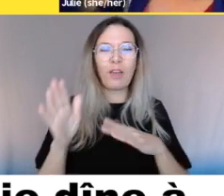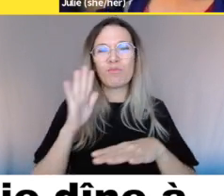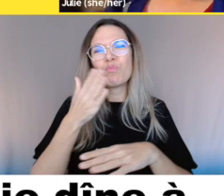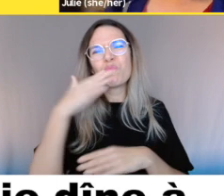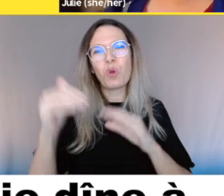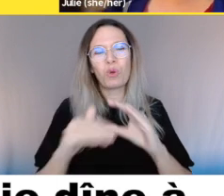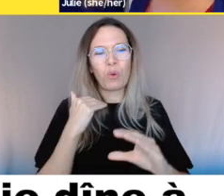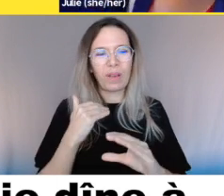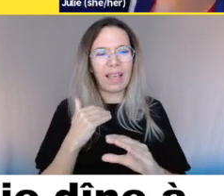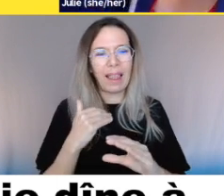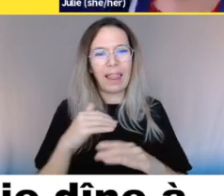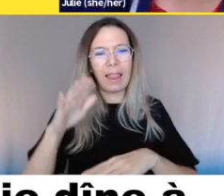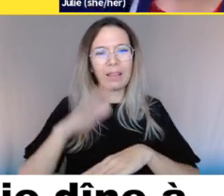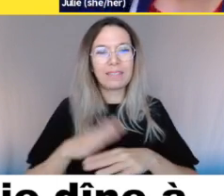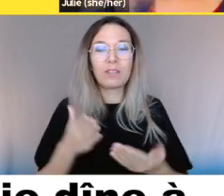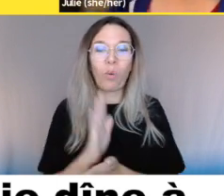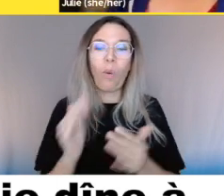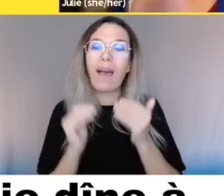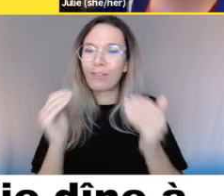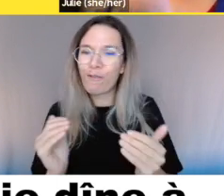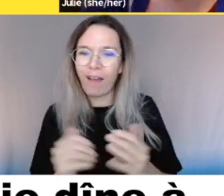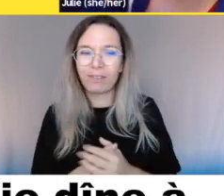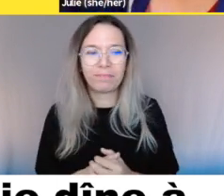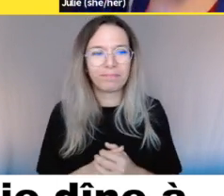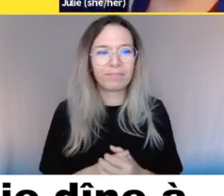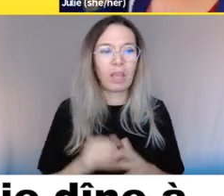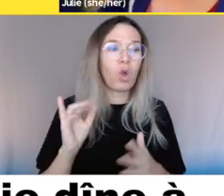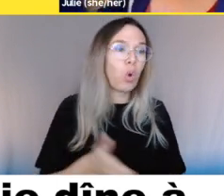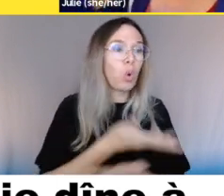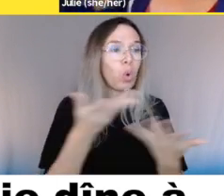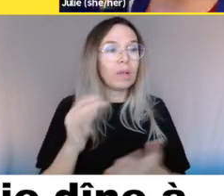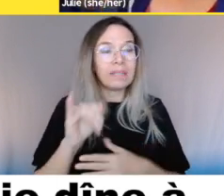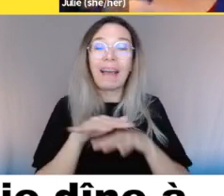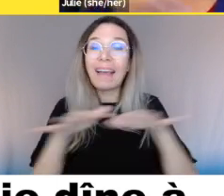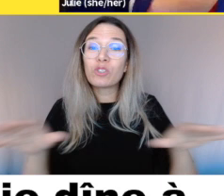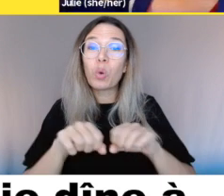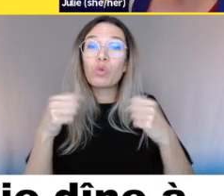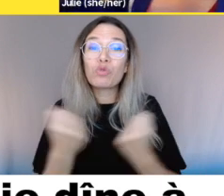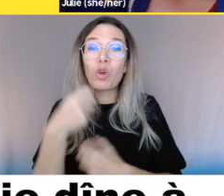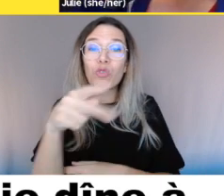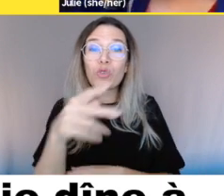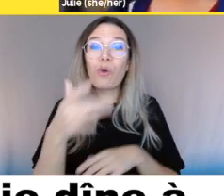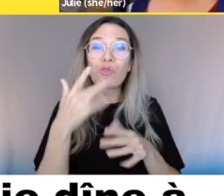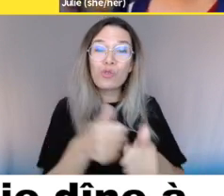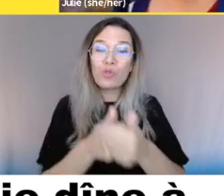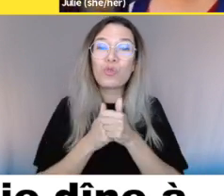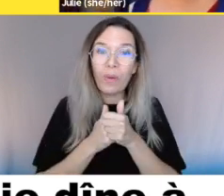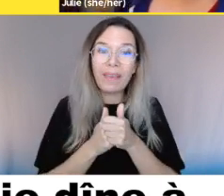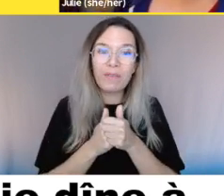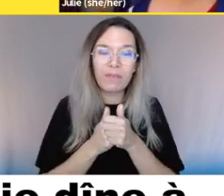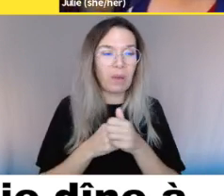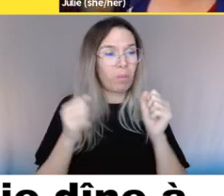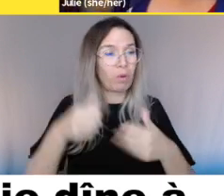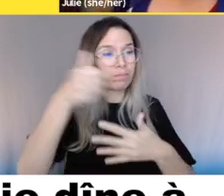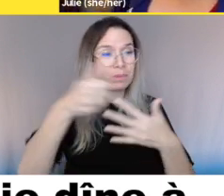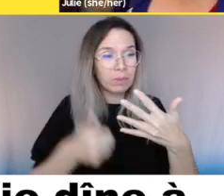au niveau provincial, si ça dit de services gouvernementaux, bien là, ça serait une commission auprès de la Commission canadienne des droits de